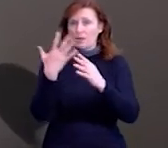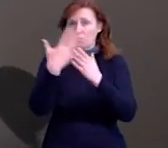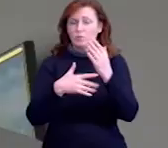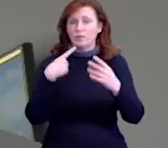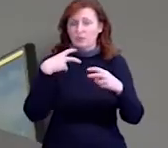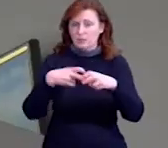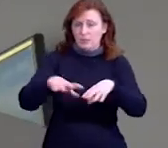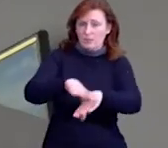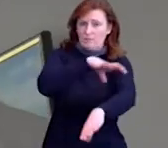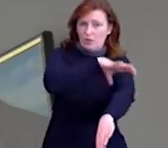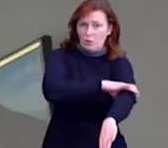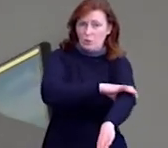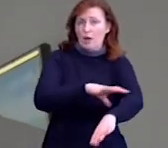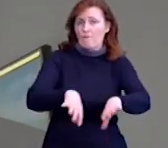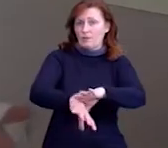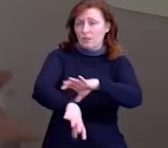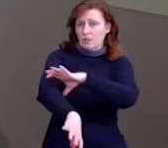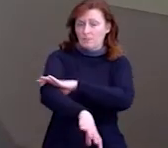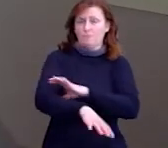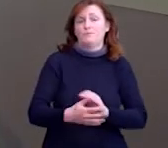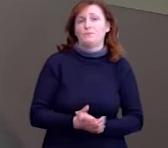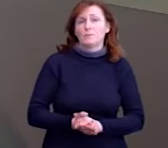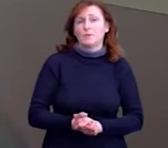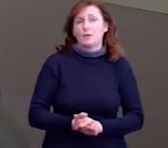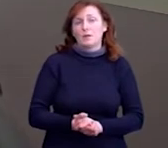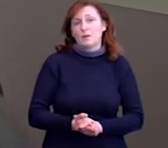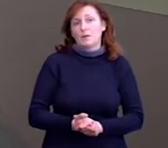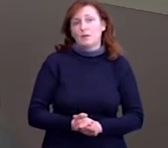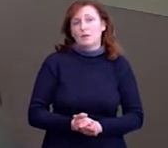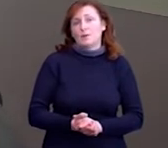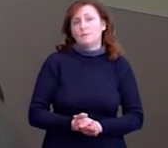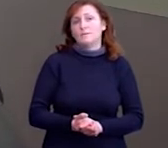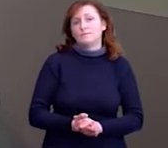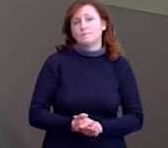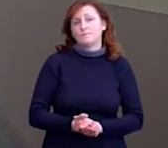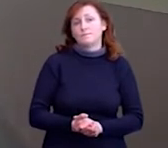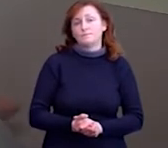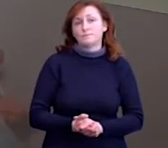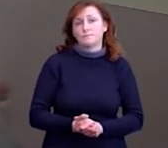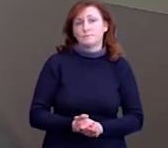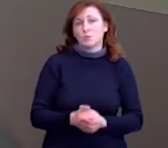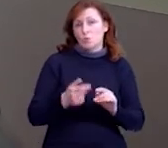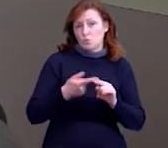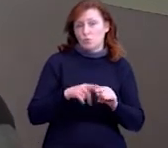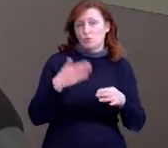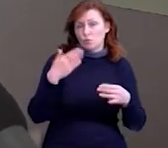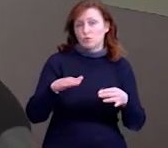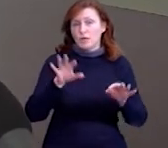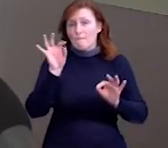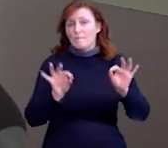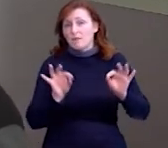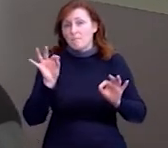нарукавники. Нормально нічого не жми, трошки вона не підігнена під мої габарити, але це вже придірки.